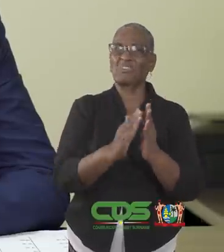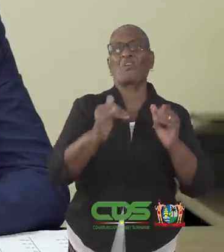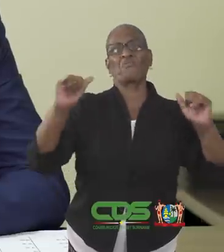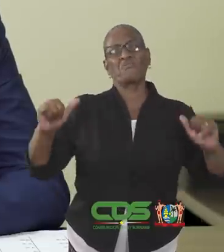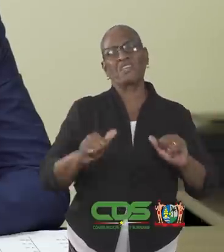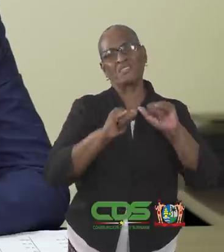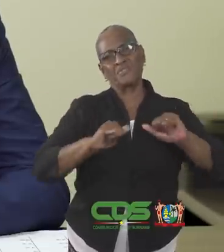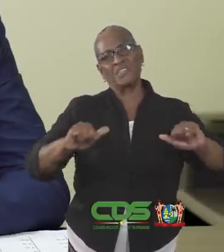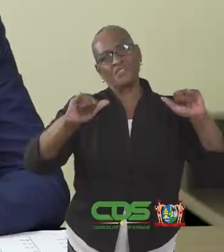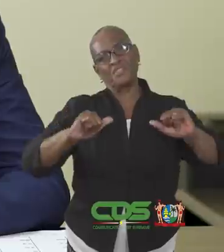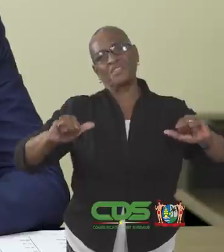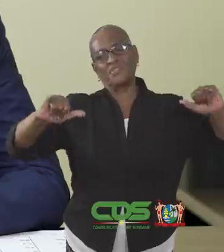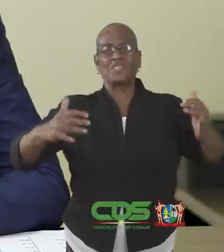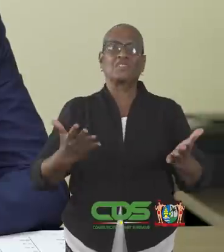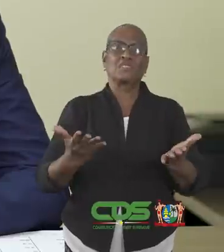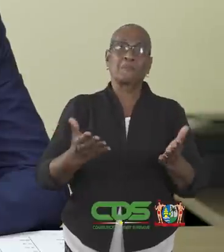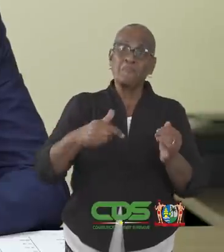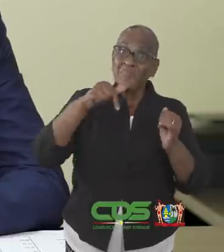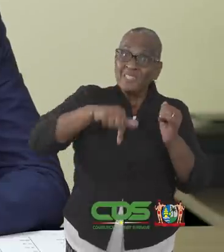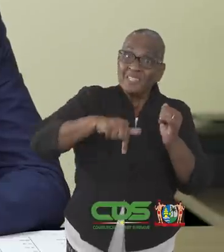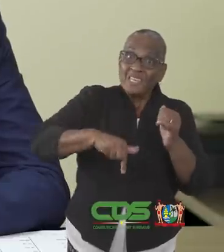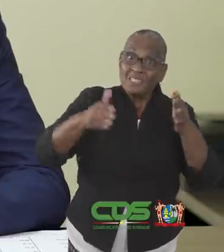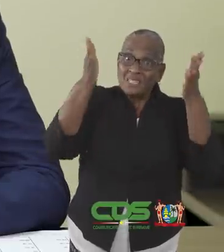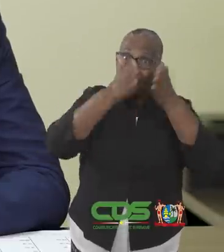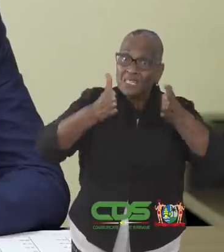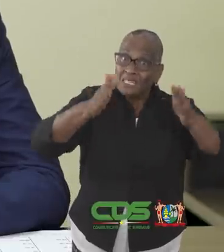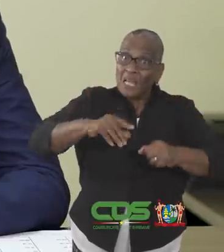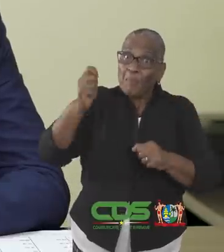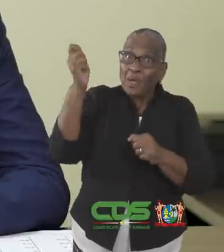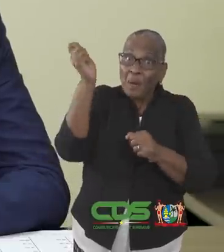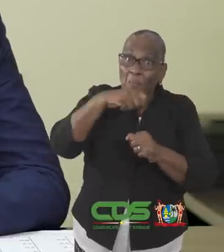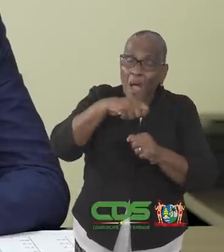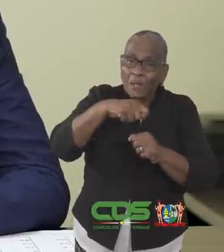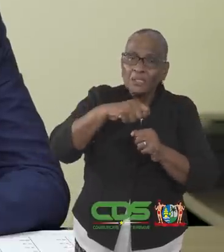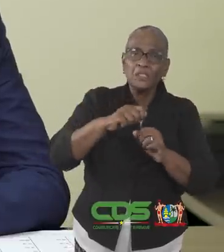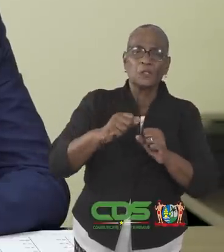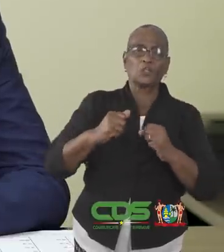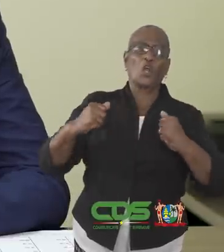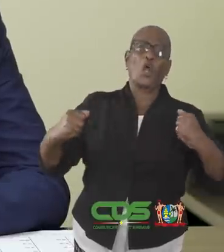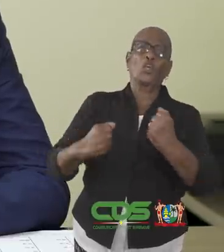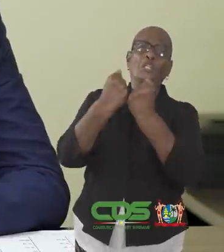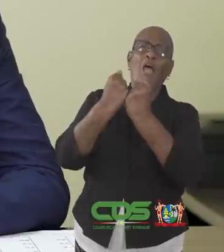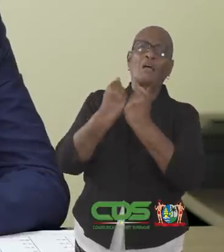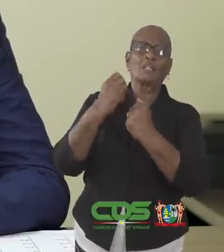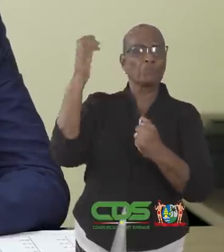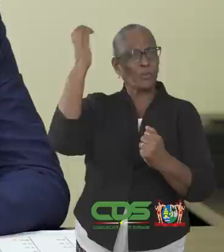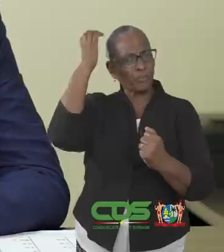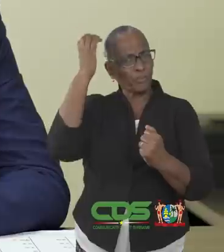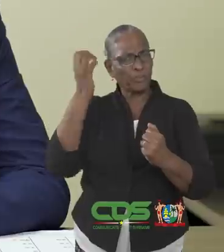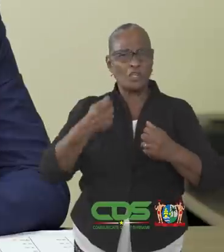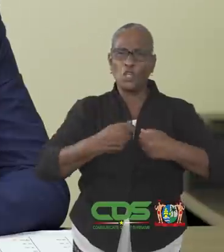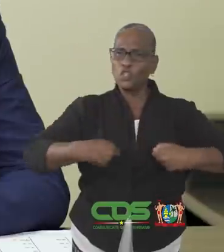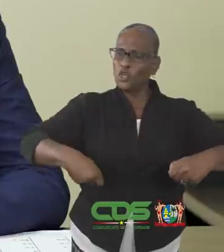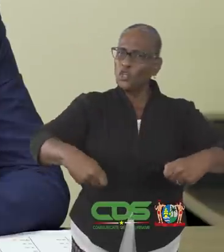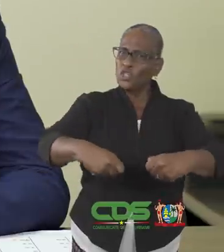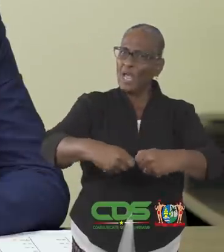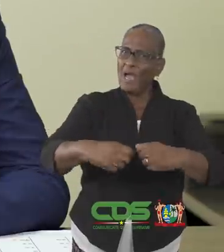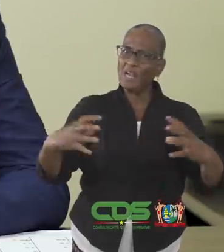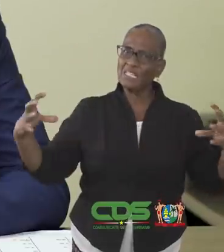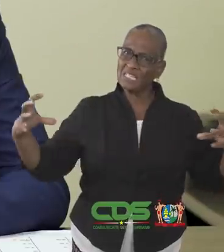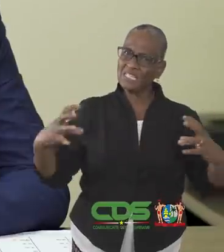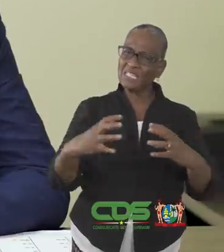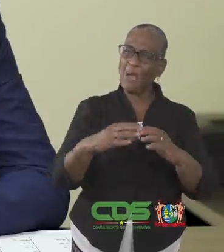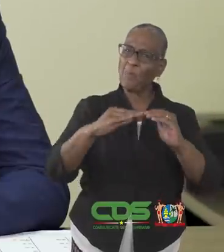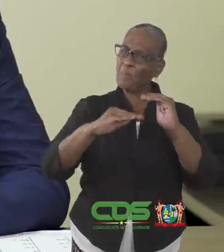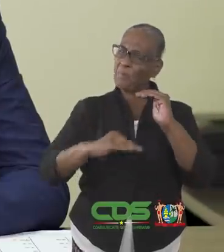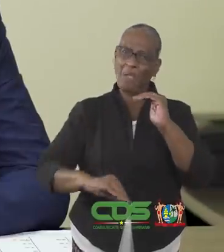tijdens evenementen. Vooral in deze decembermaand is het uitdagend gebleken sociale bijeenkomsten te